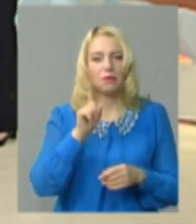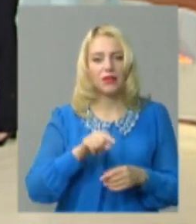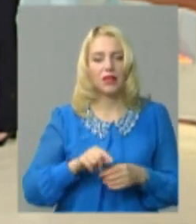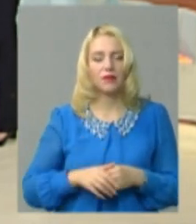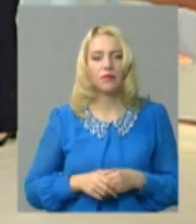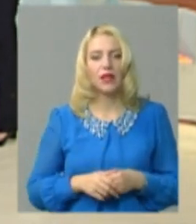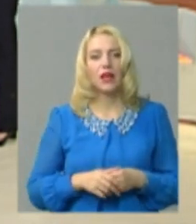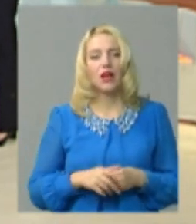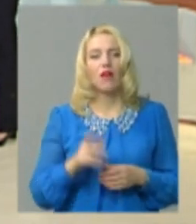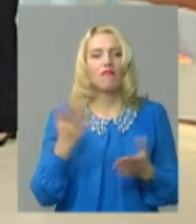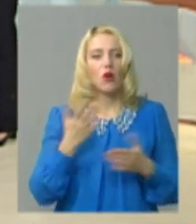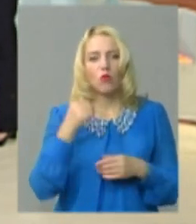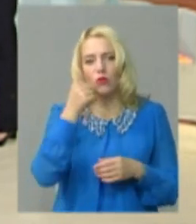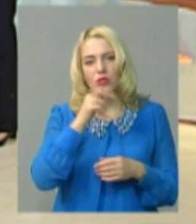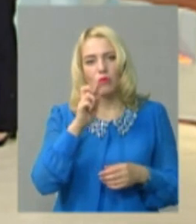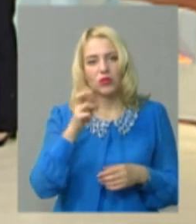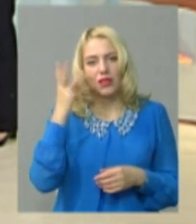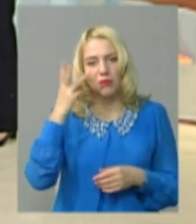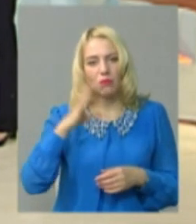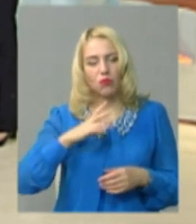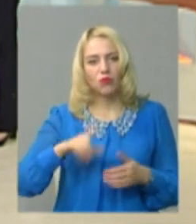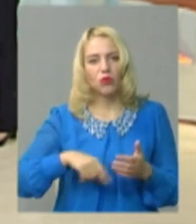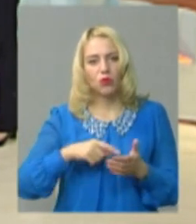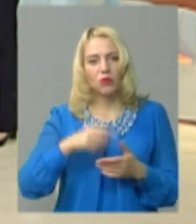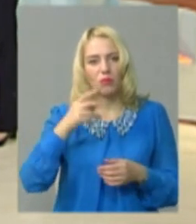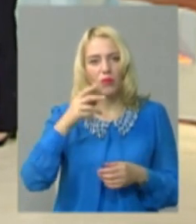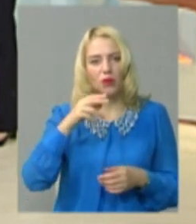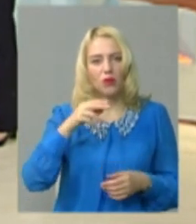кмітливість. У якому році Богдан Хмельницький був у Проскурові?